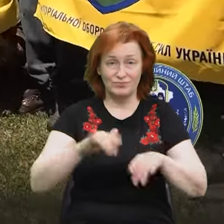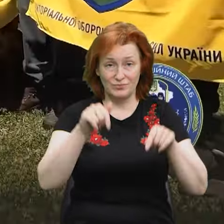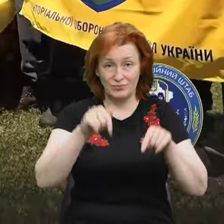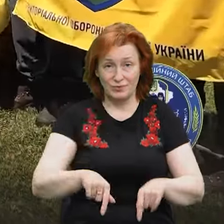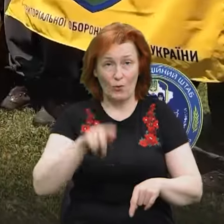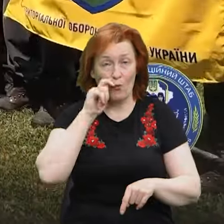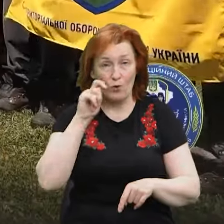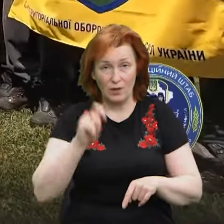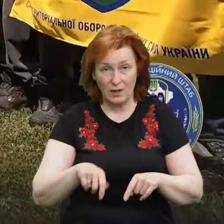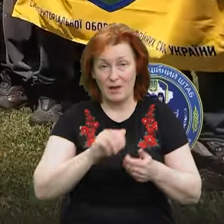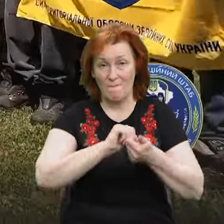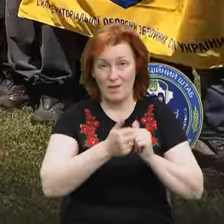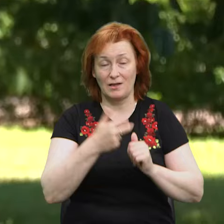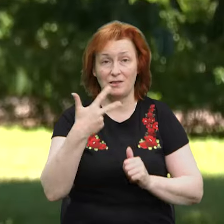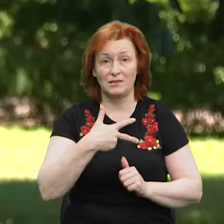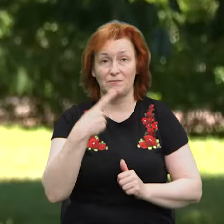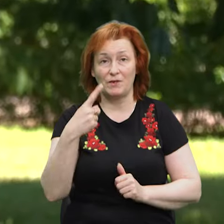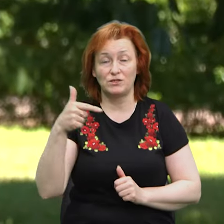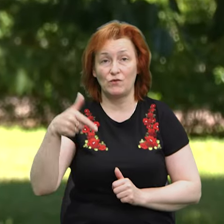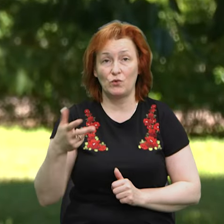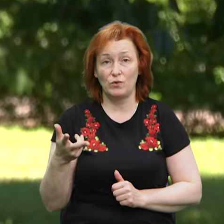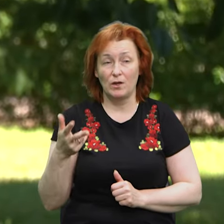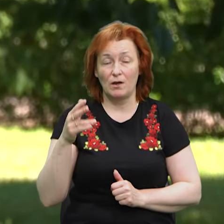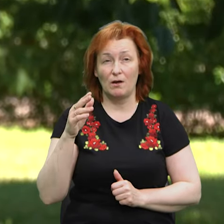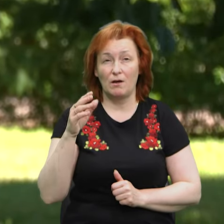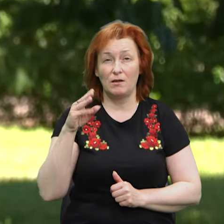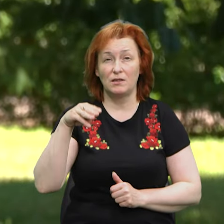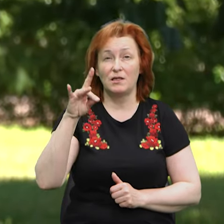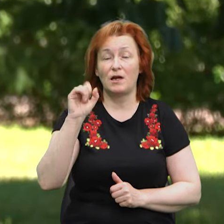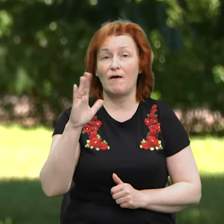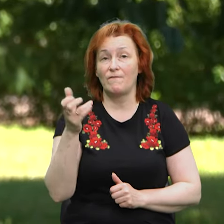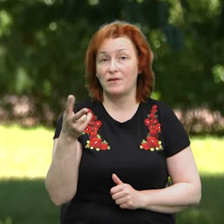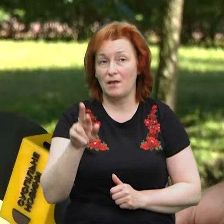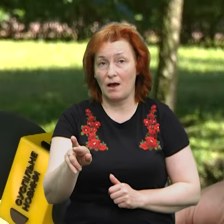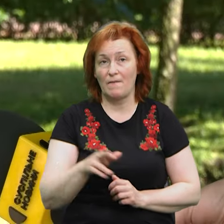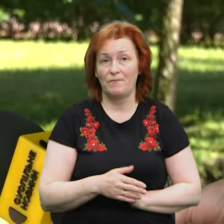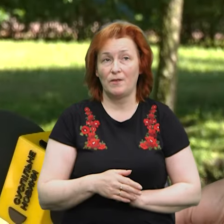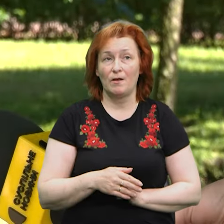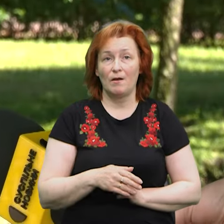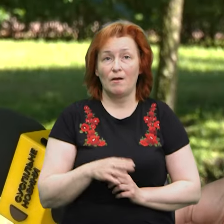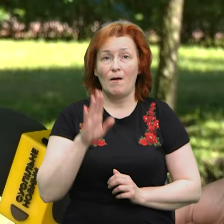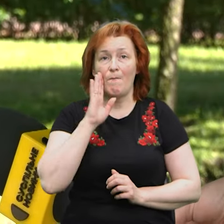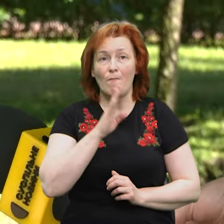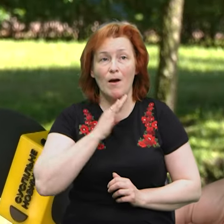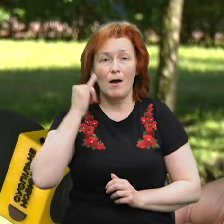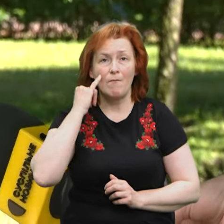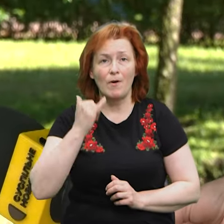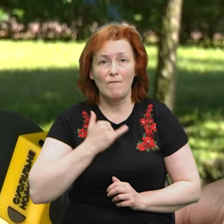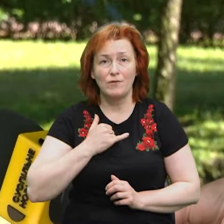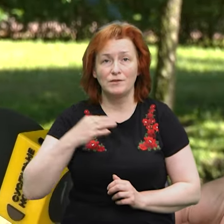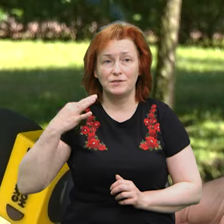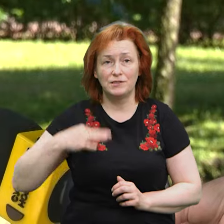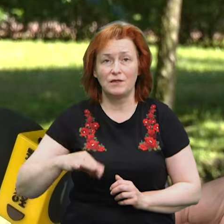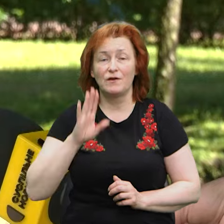ЧАЕС обміняли 31 травня. Мамо мене поміняло. А потім все, як в тумані. Я